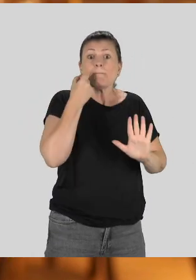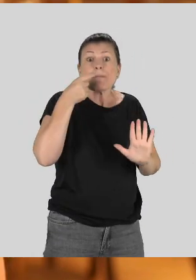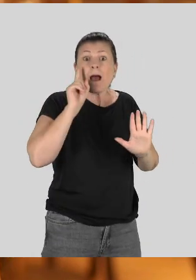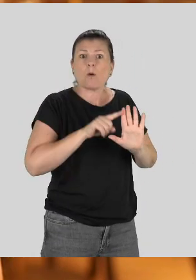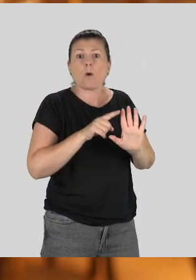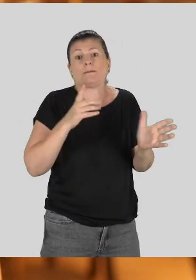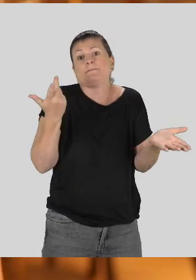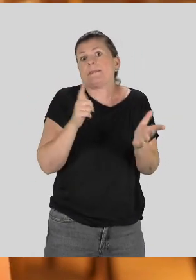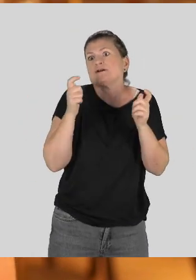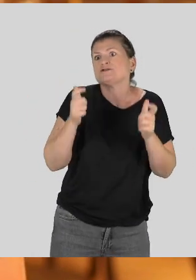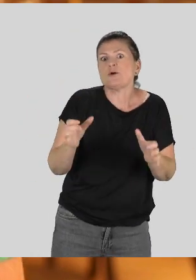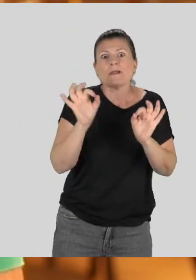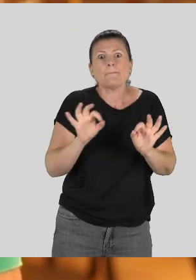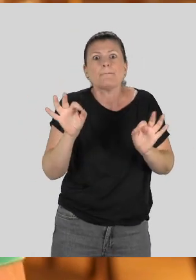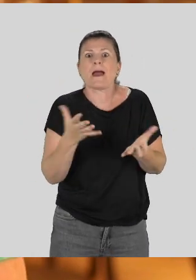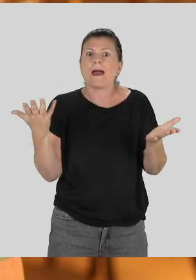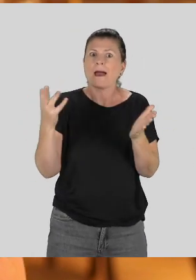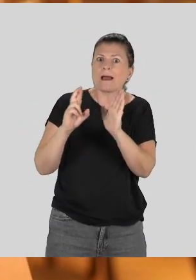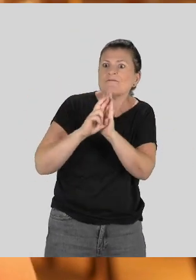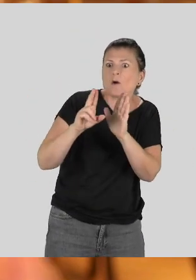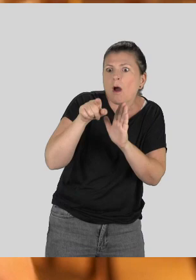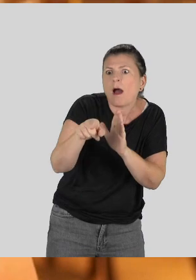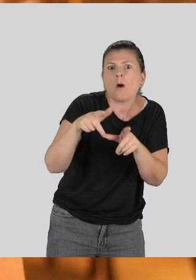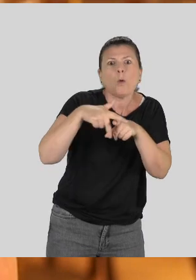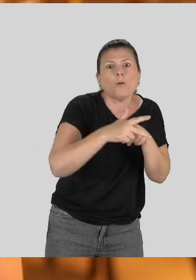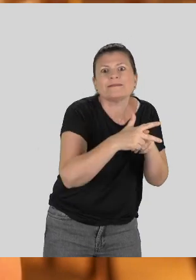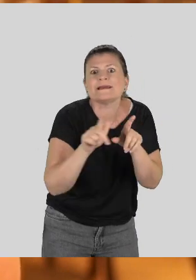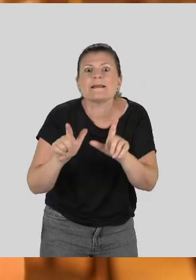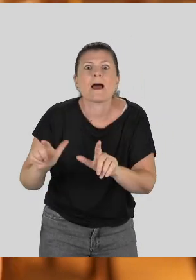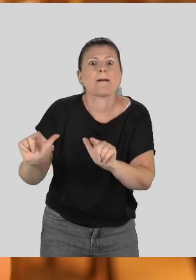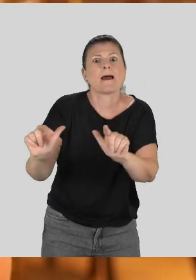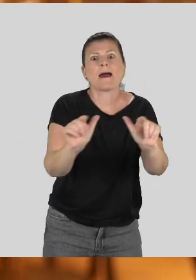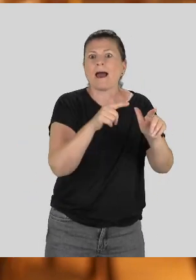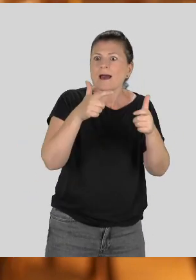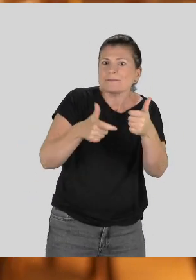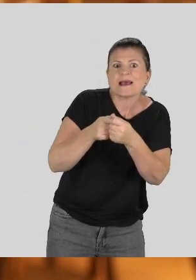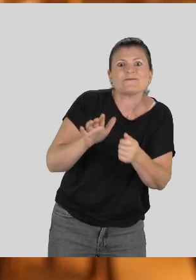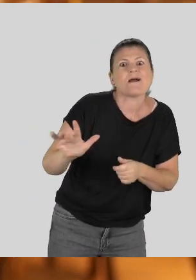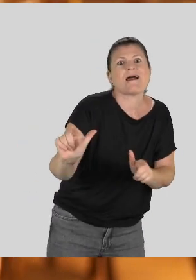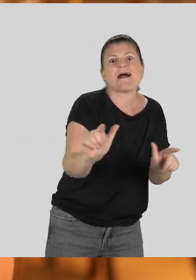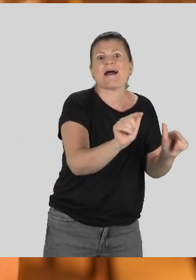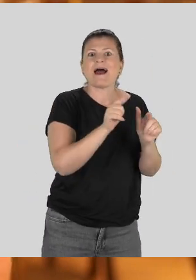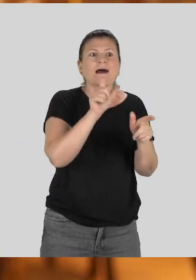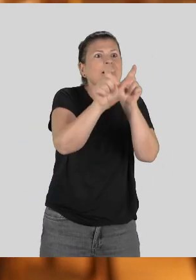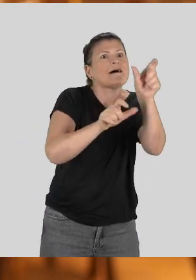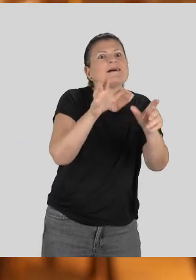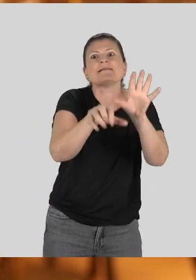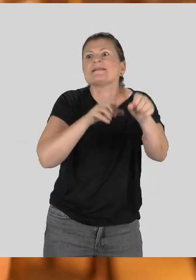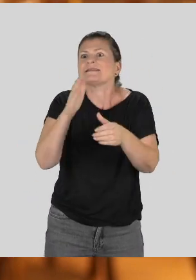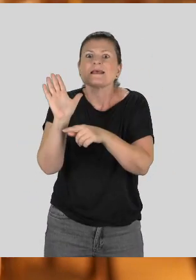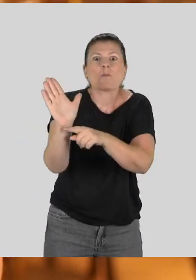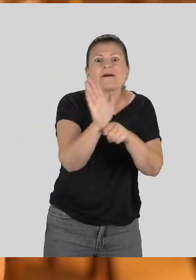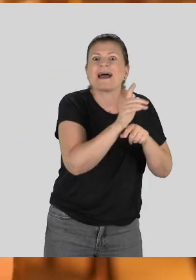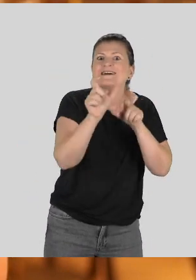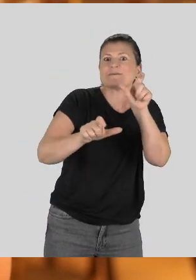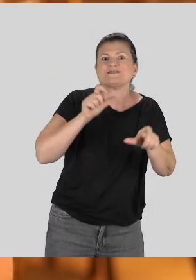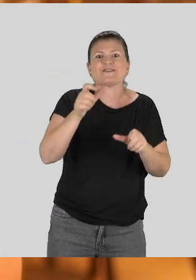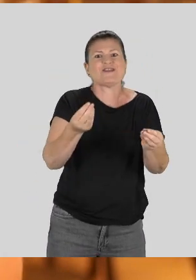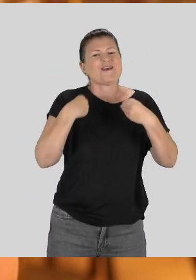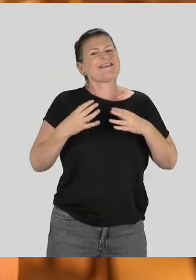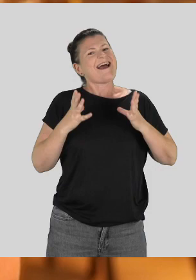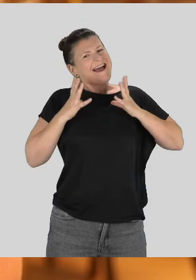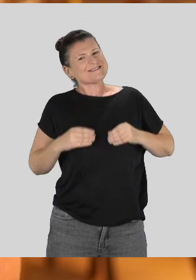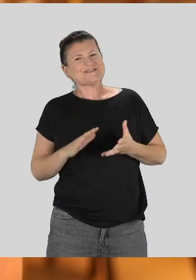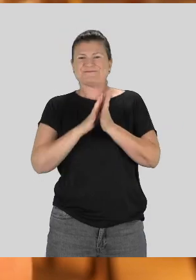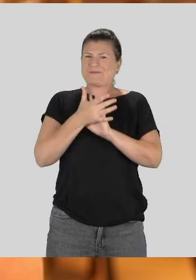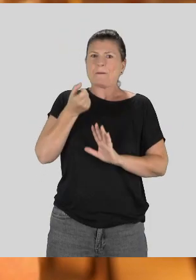donc sur la parentalité, ça ne fait malheureusement pas exception de pouvoir référencer tous les outils, toutes les adaptations et aussi potentiellement les témoignages de gens qui vont nous